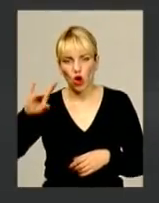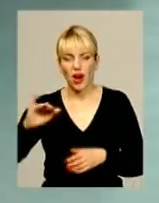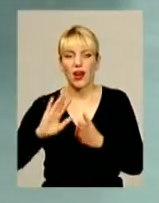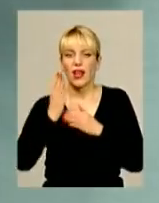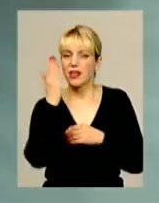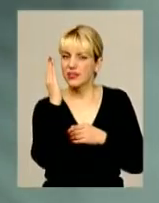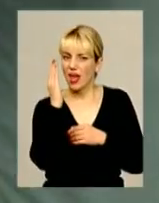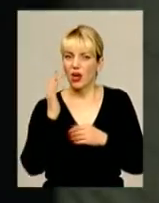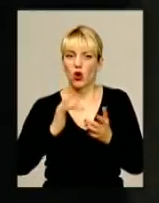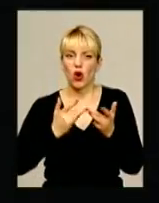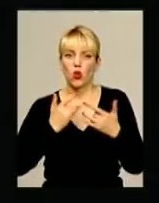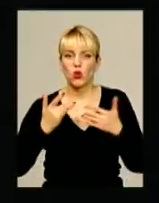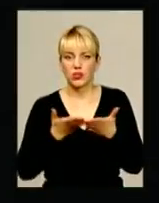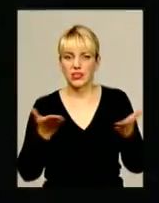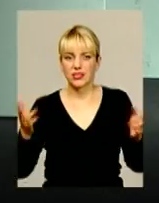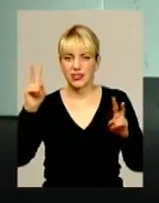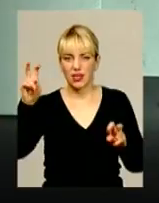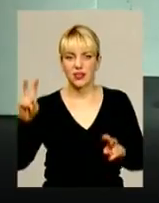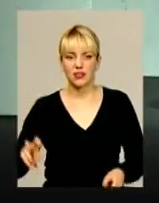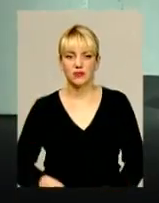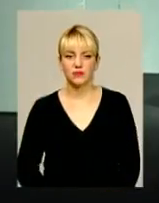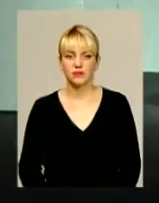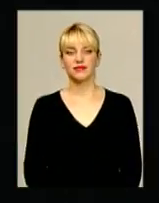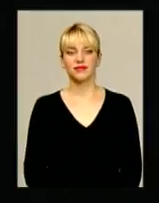сцени. Годробиці в нашому наступному сюжеті.